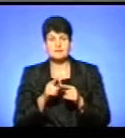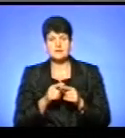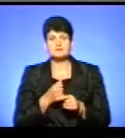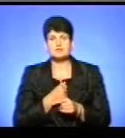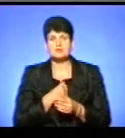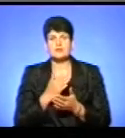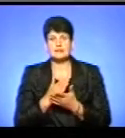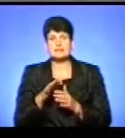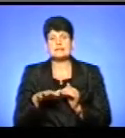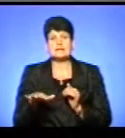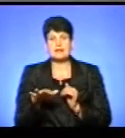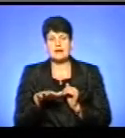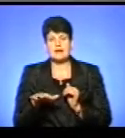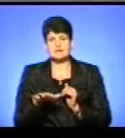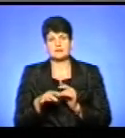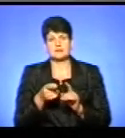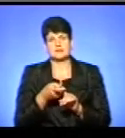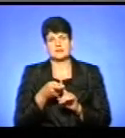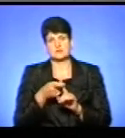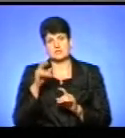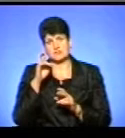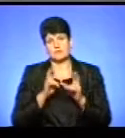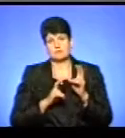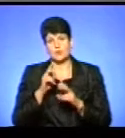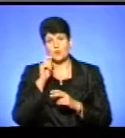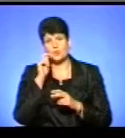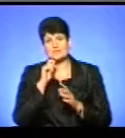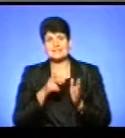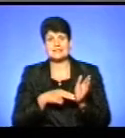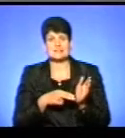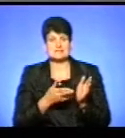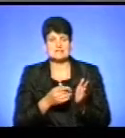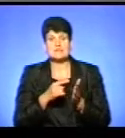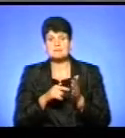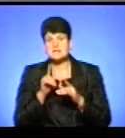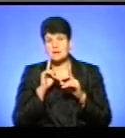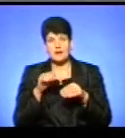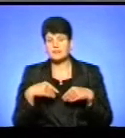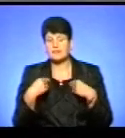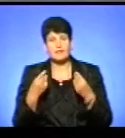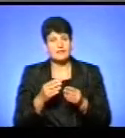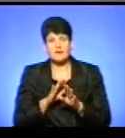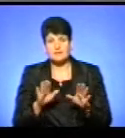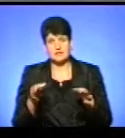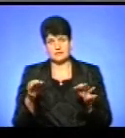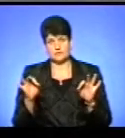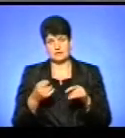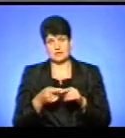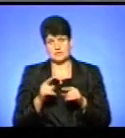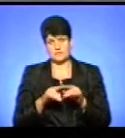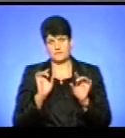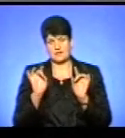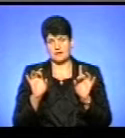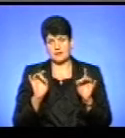ділянки, земельні ділянки, які належать Державному підприємству «Укрзалізниці». І міська рада не видавала дозволів для цих конструкцій. Ці